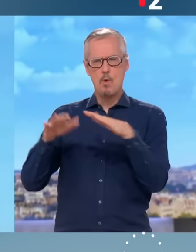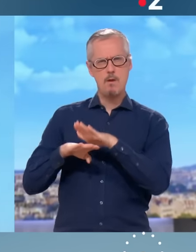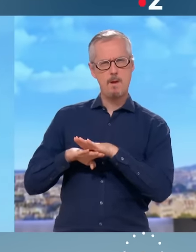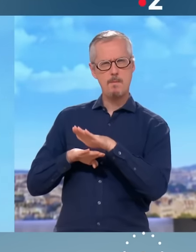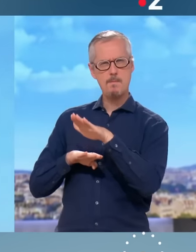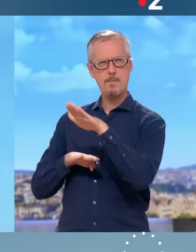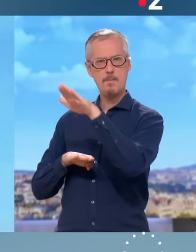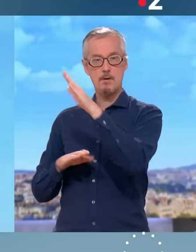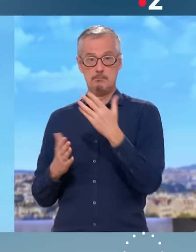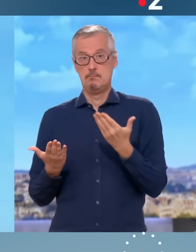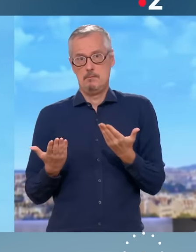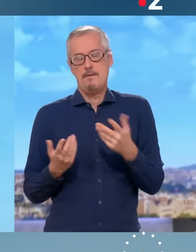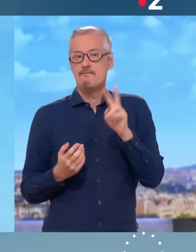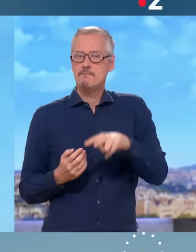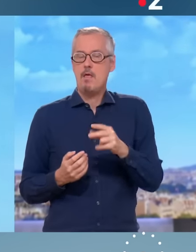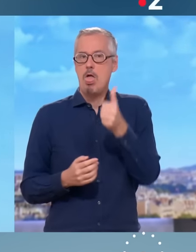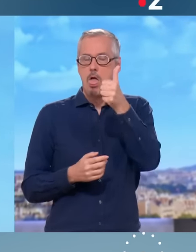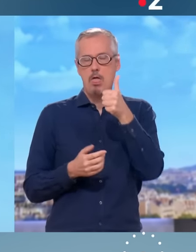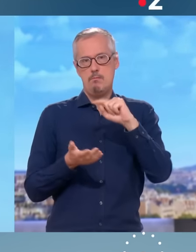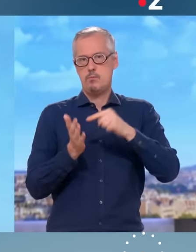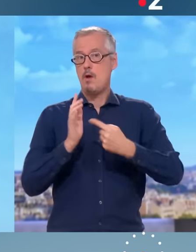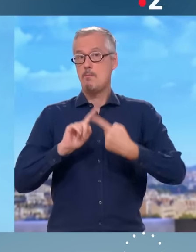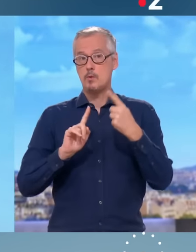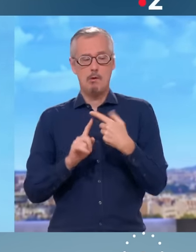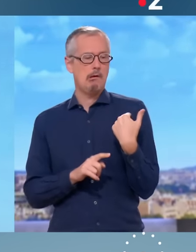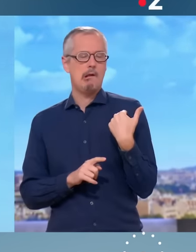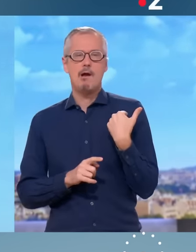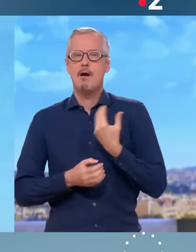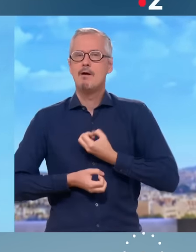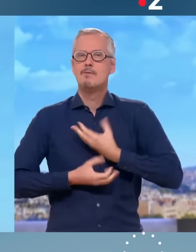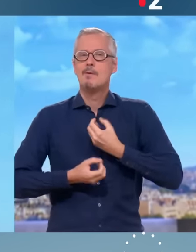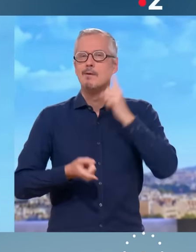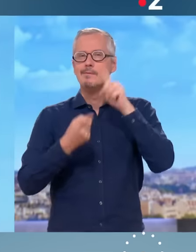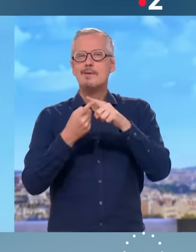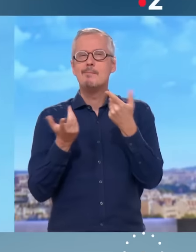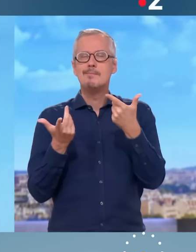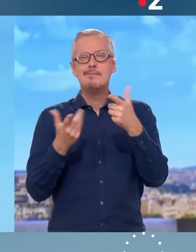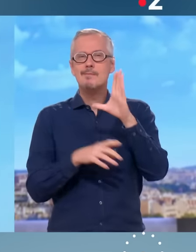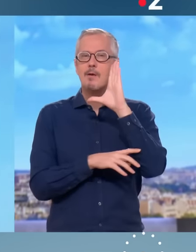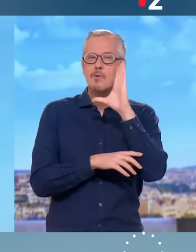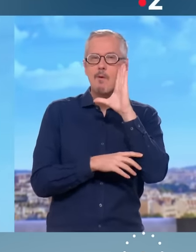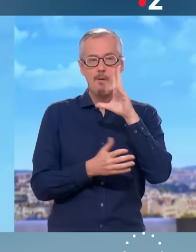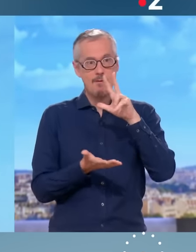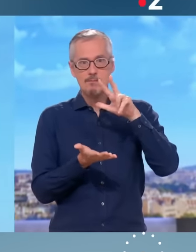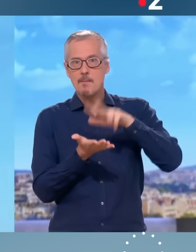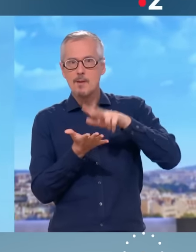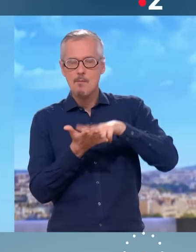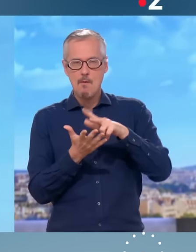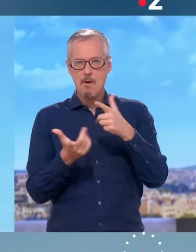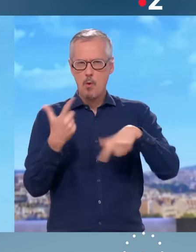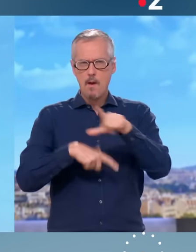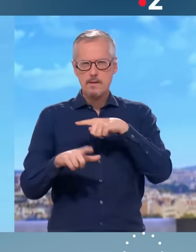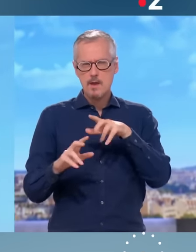sujet, vous venez d'en parler avec la hausse des loyers, donc on a une situation de chaos dans tous les